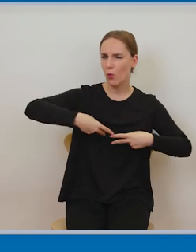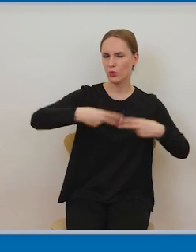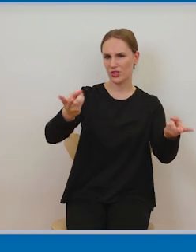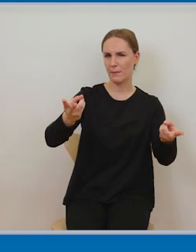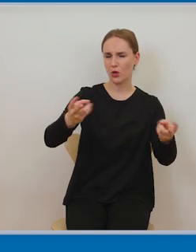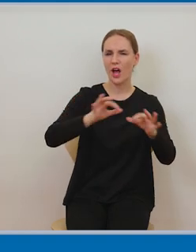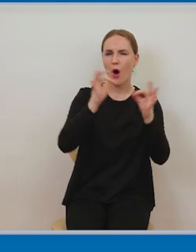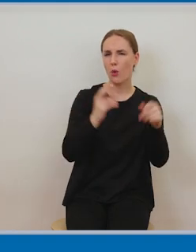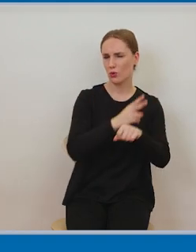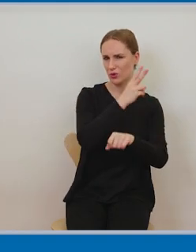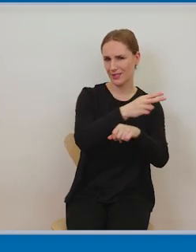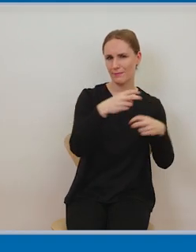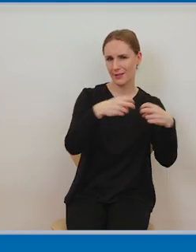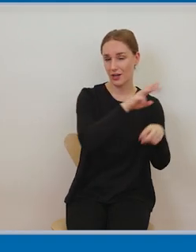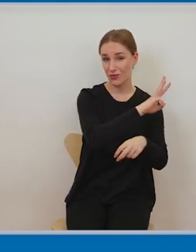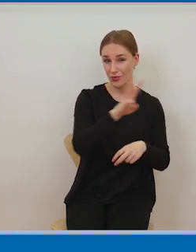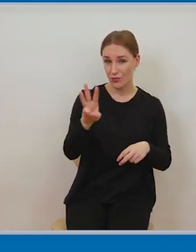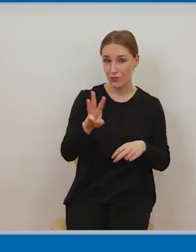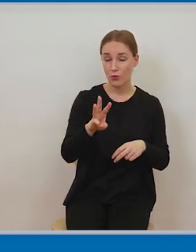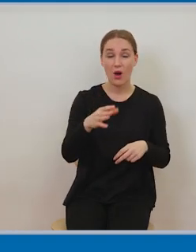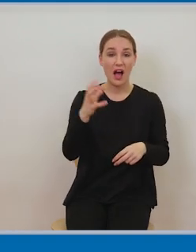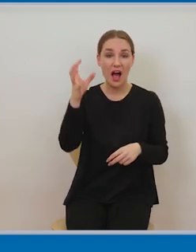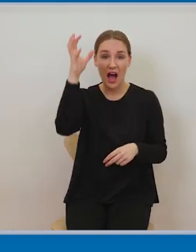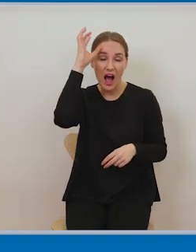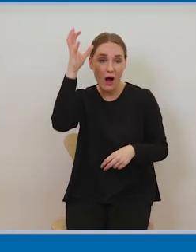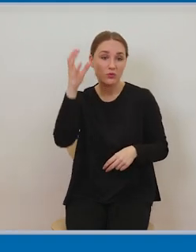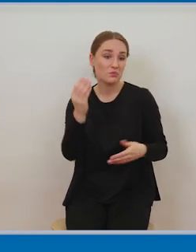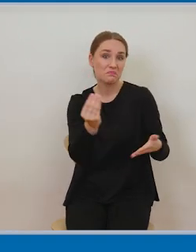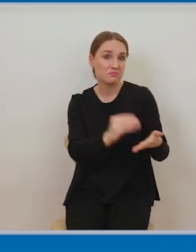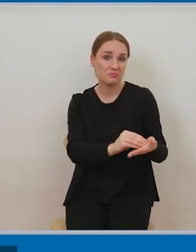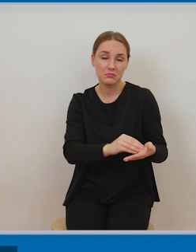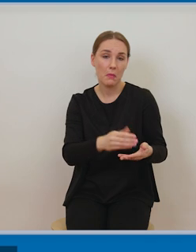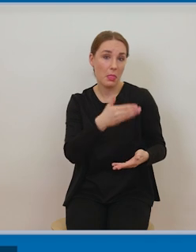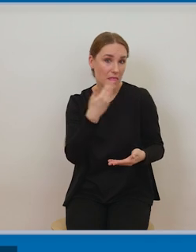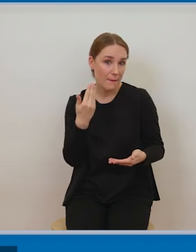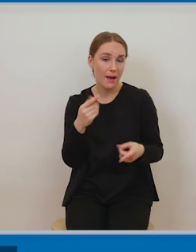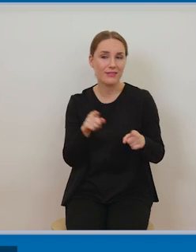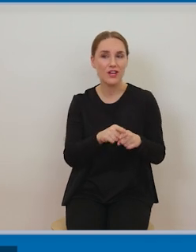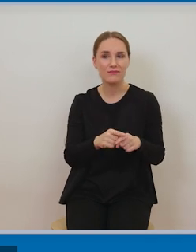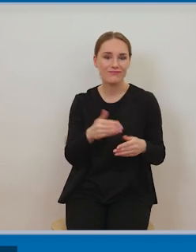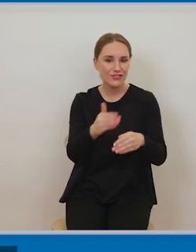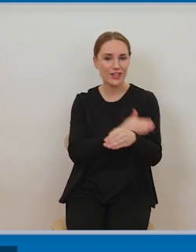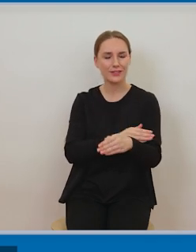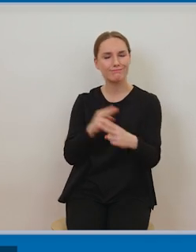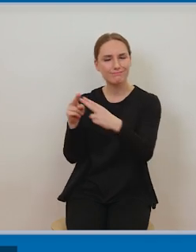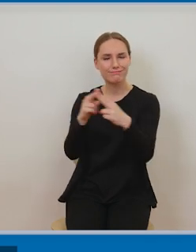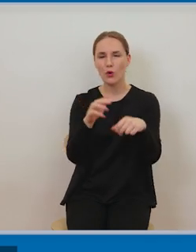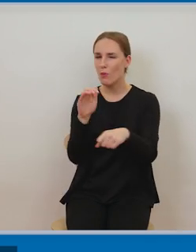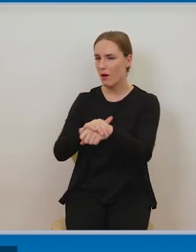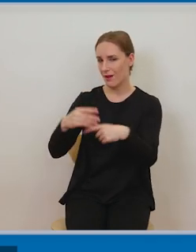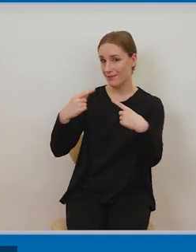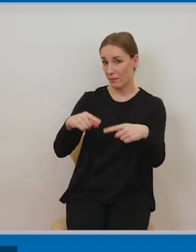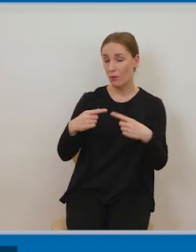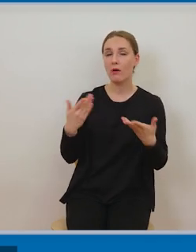autorstwa fotografa, bez zawarcia z nim umowy, stanowi naruszenie autorskich praw, praw majątkowych.